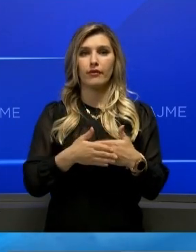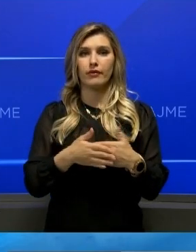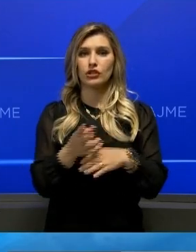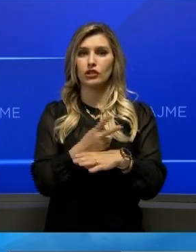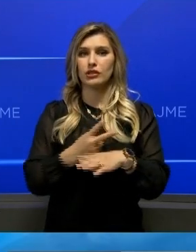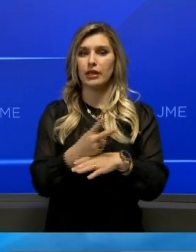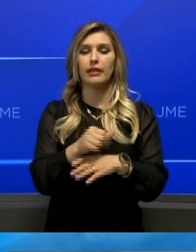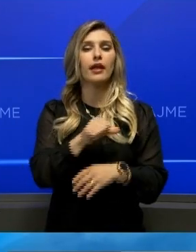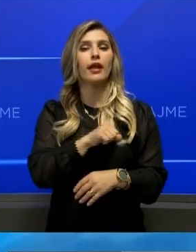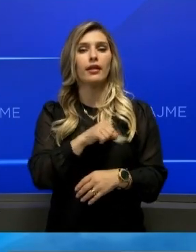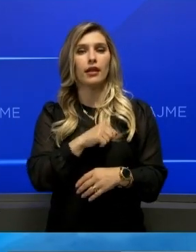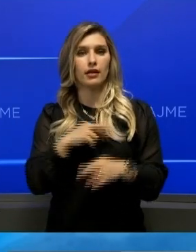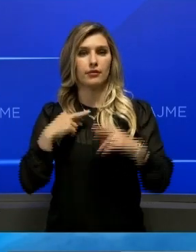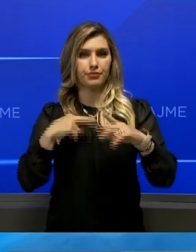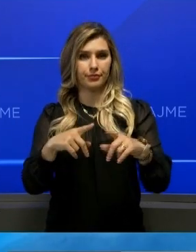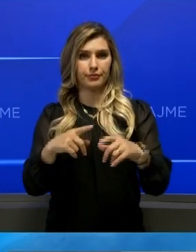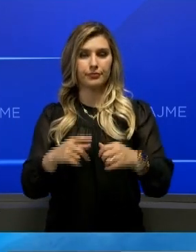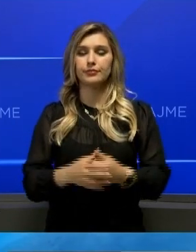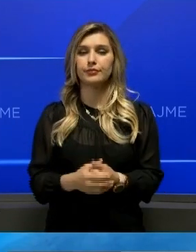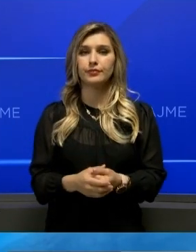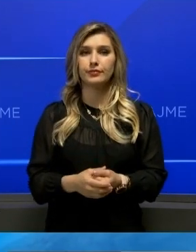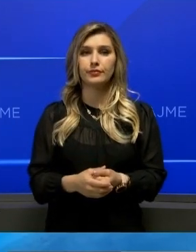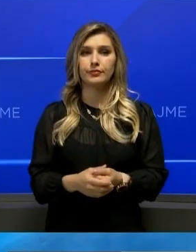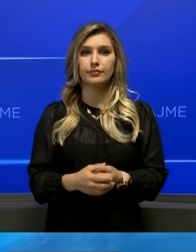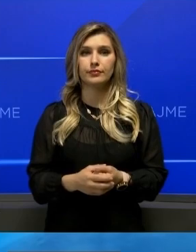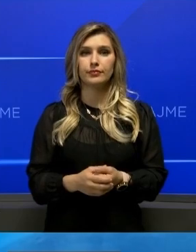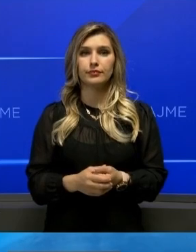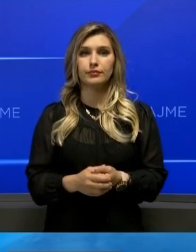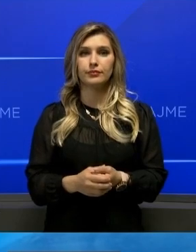jetë me interes të përbashkët në fushën e mbrojqjes.